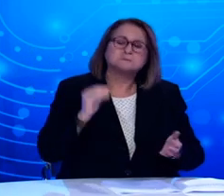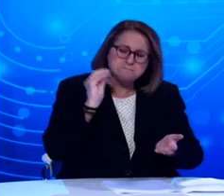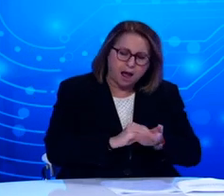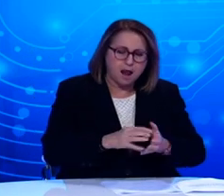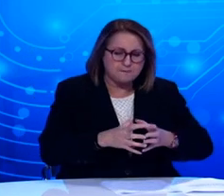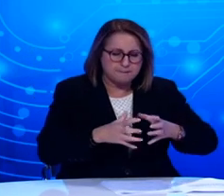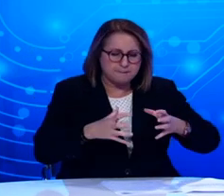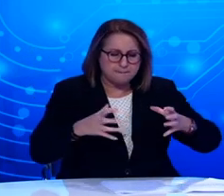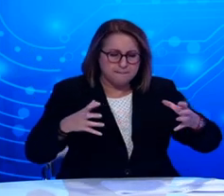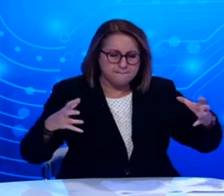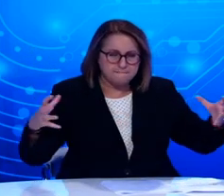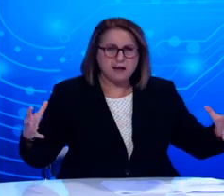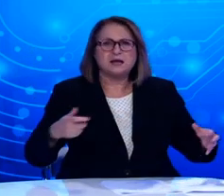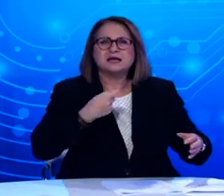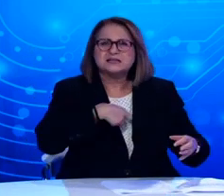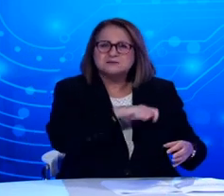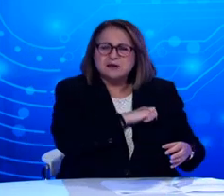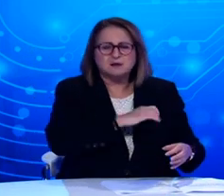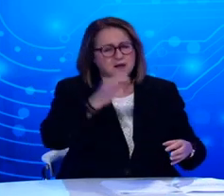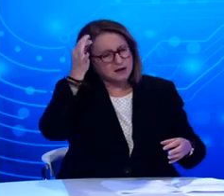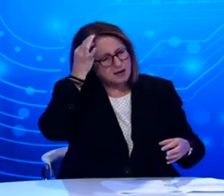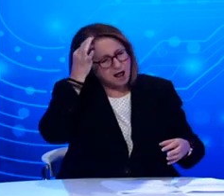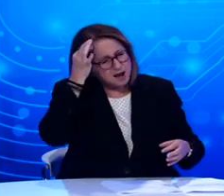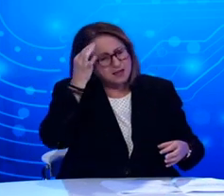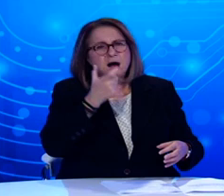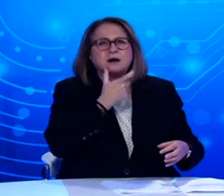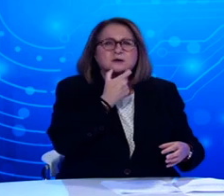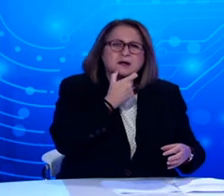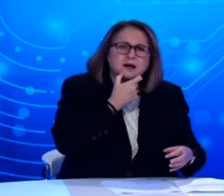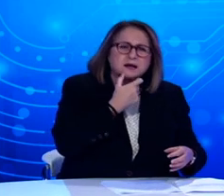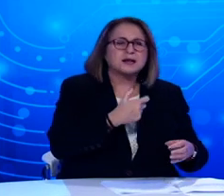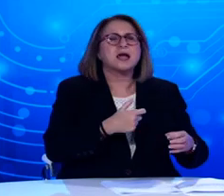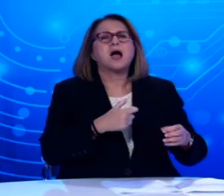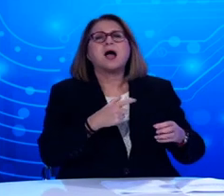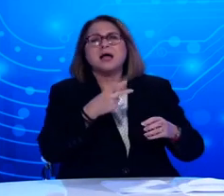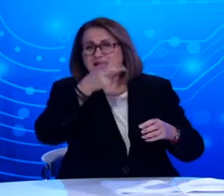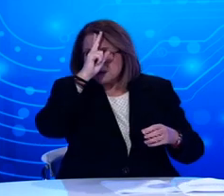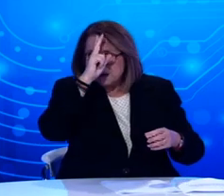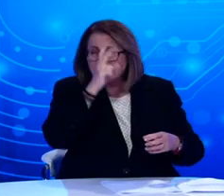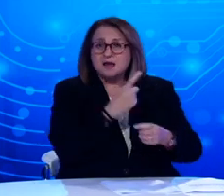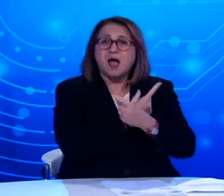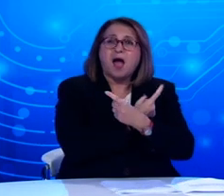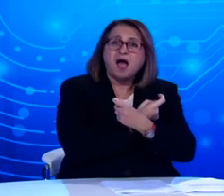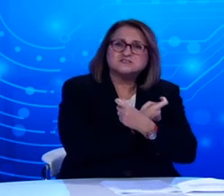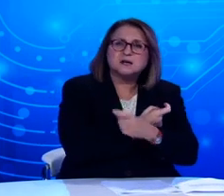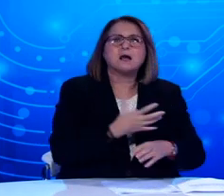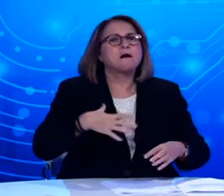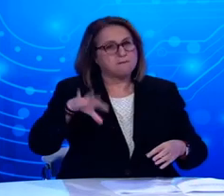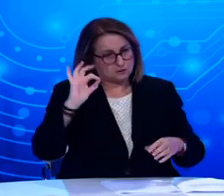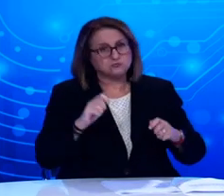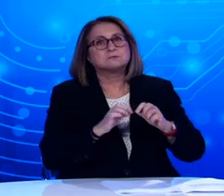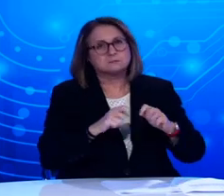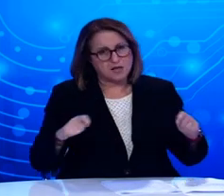Χώρες όπως η Ισπανία, η Γαλλία, η Βρετανία, η Γερμανία, η Αυστρία, αναγκάζουν να προχωρήσουν σε περιοριστικά μέτρα.